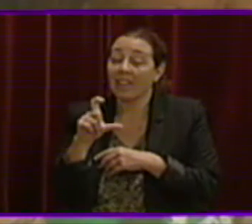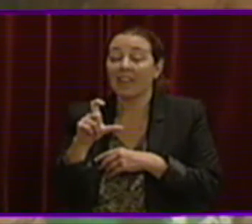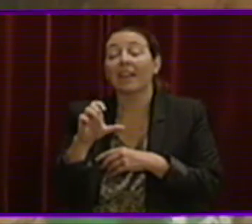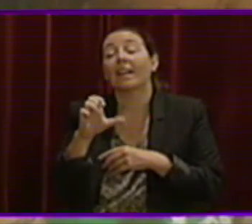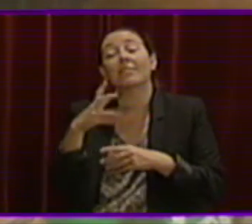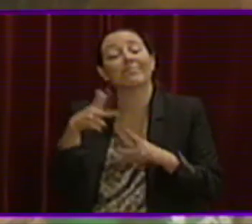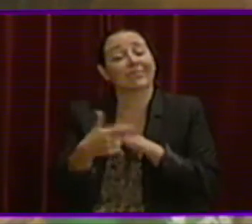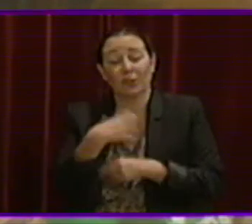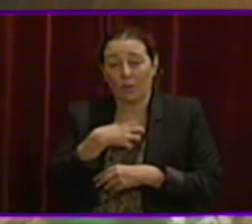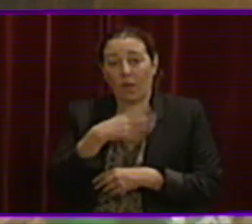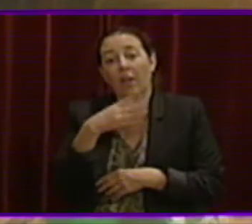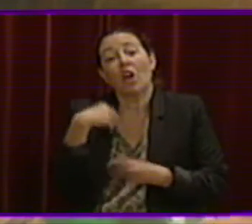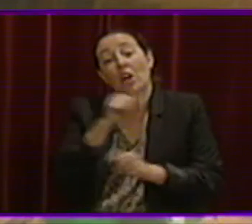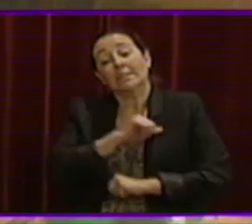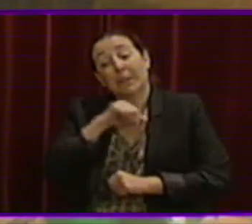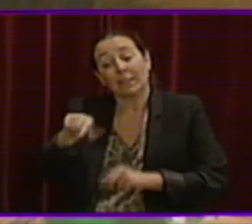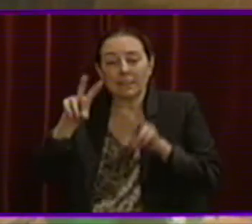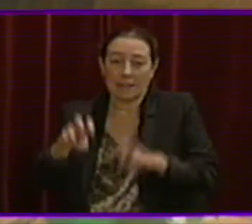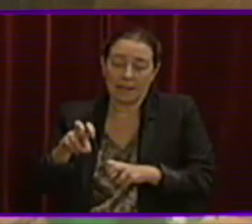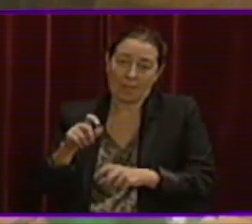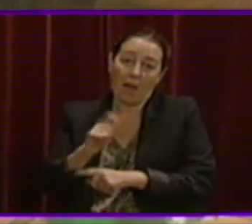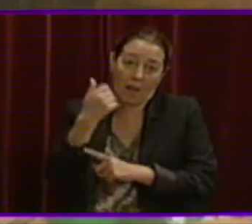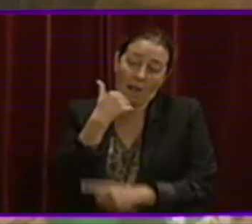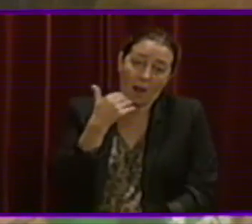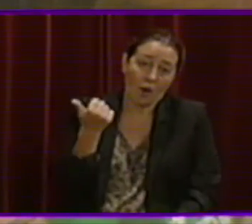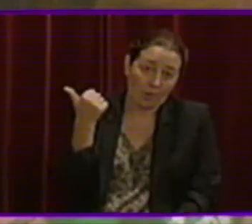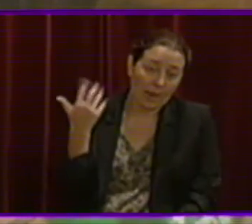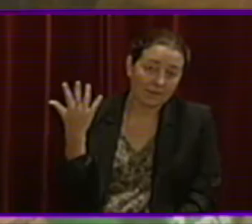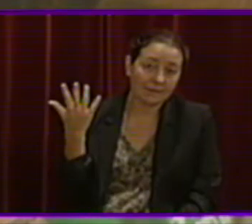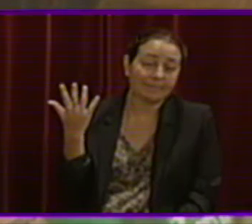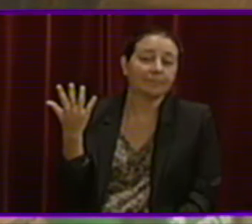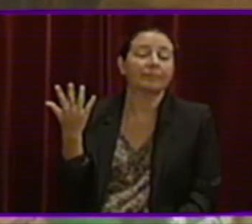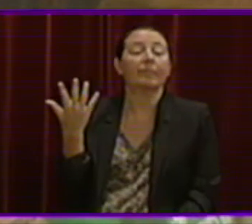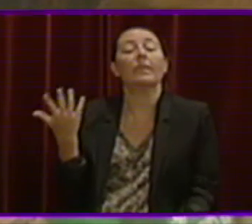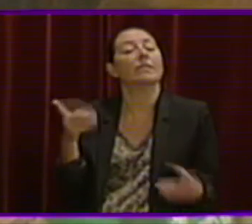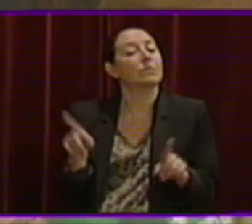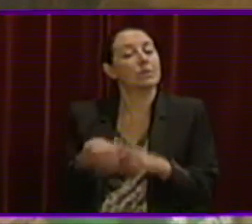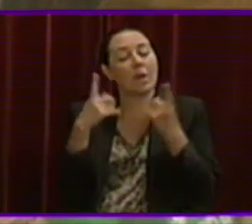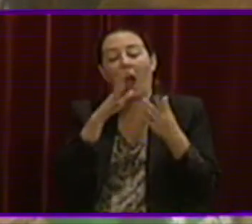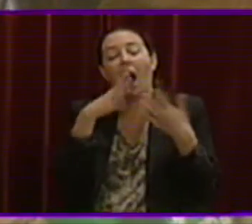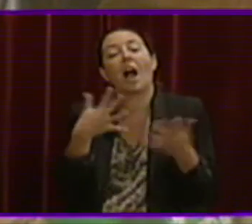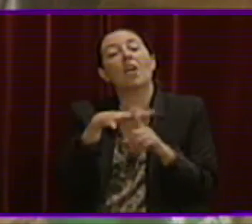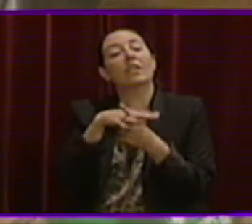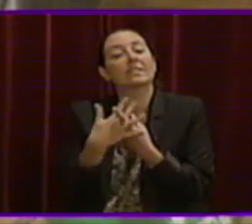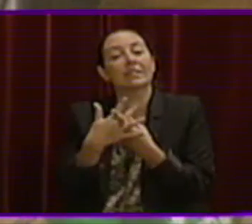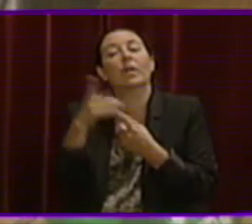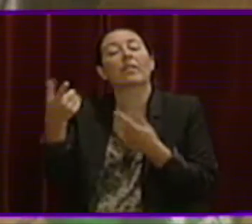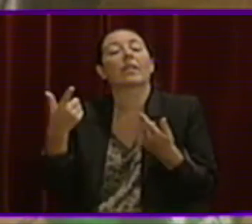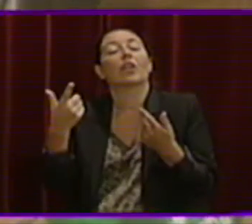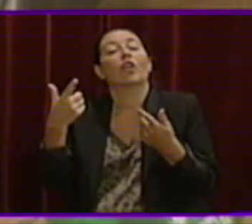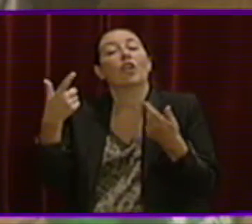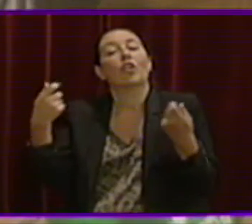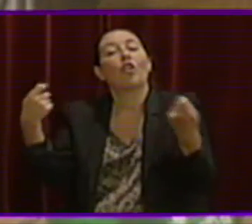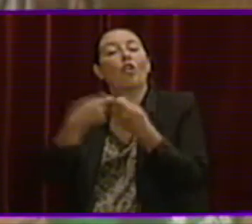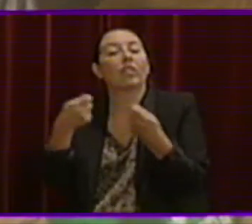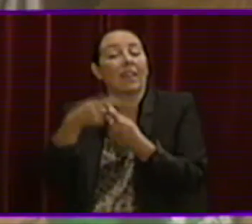encertats en aquest cas. En qualsevol cas, quina és la situació actual dels concerts dels col·legis del Parc Bic després d